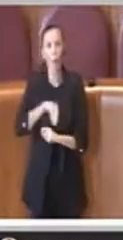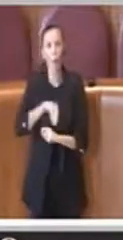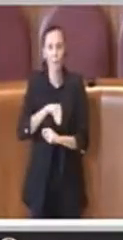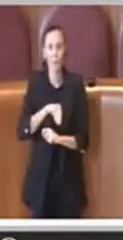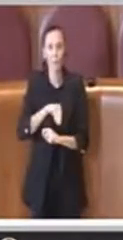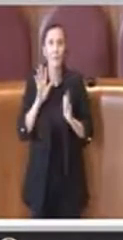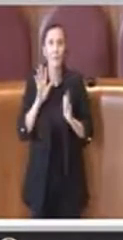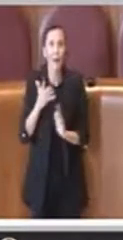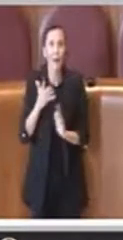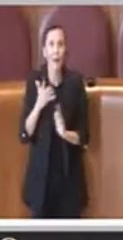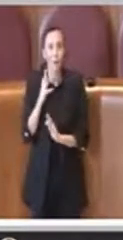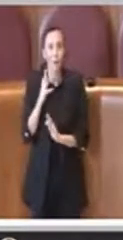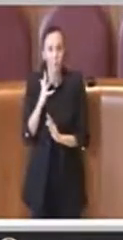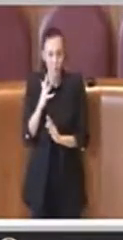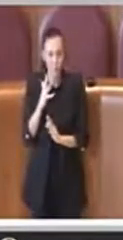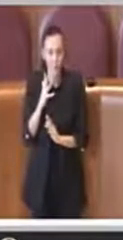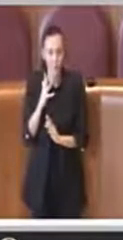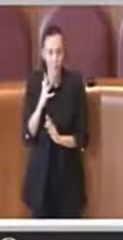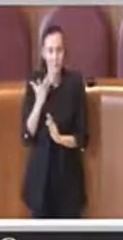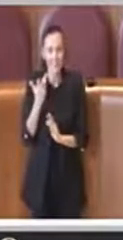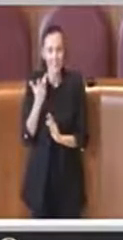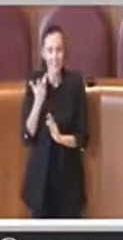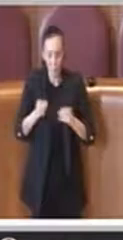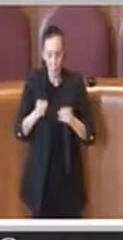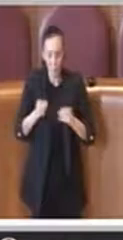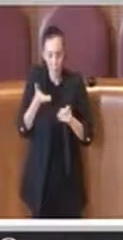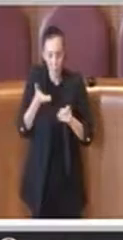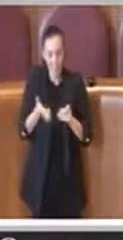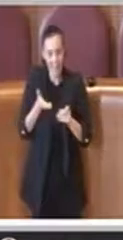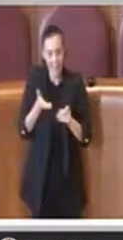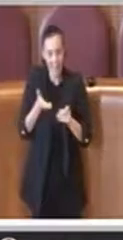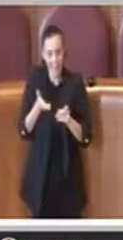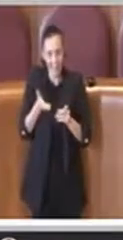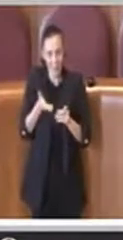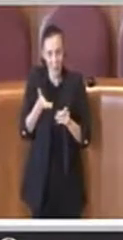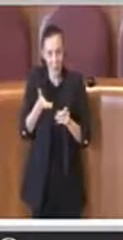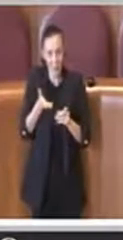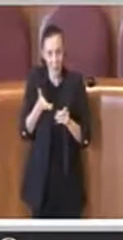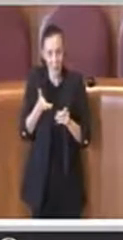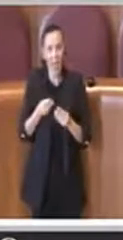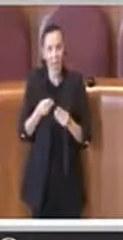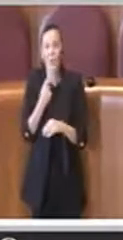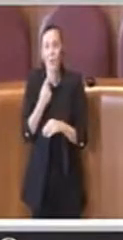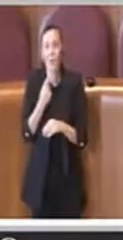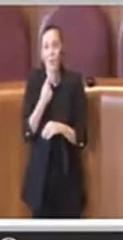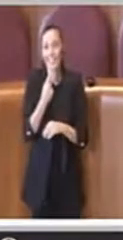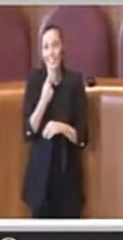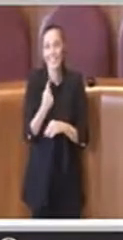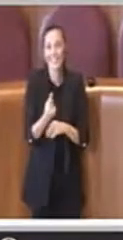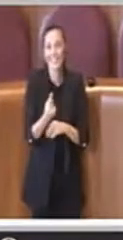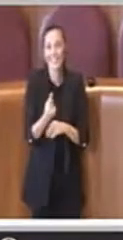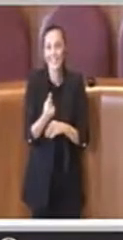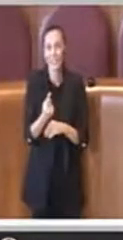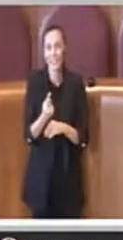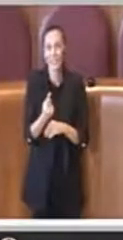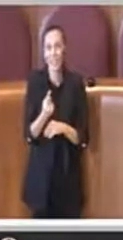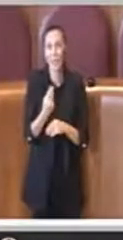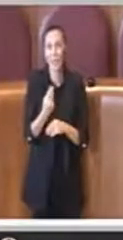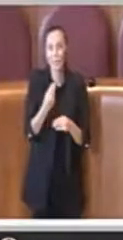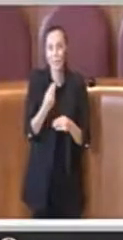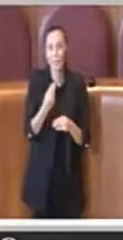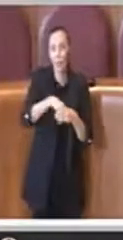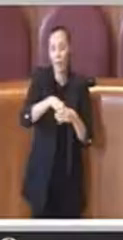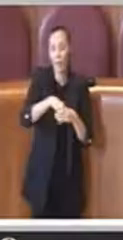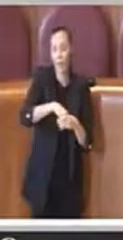evidentemente dalla contingenza del momento e mi riferisco a quando si decide di esternalizzare